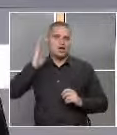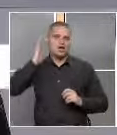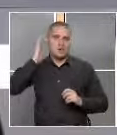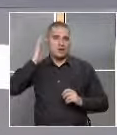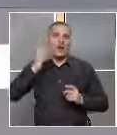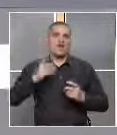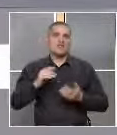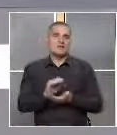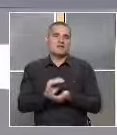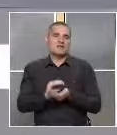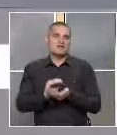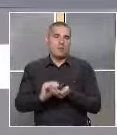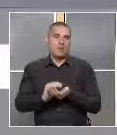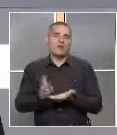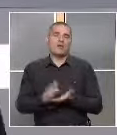сапун,